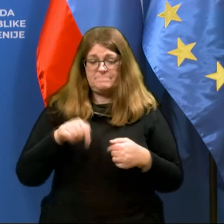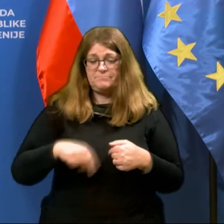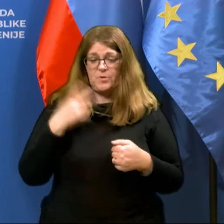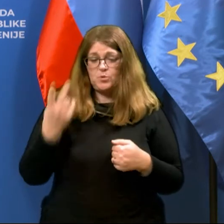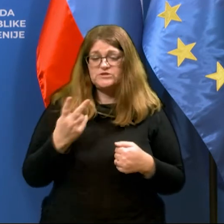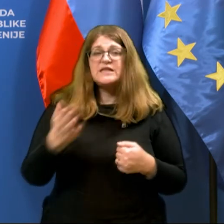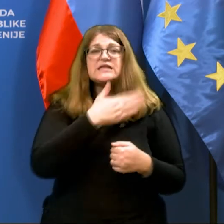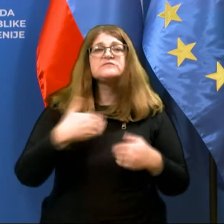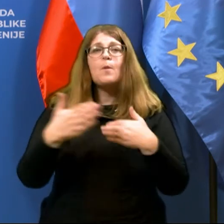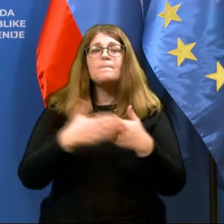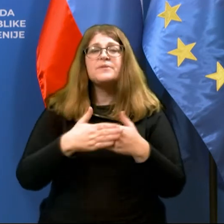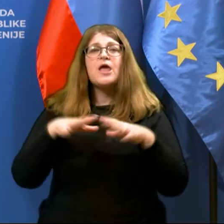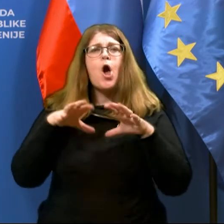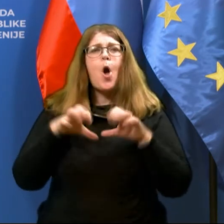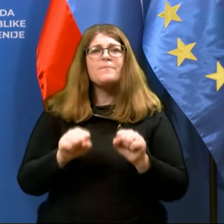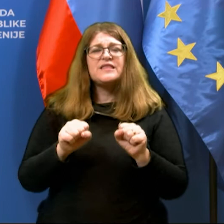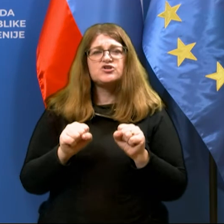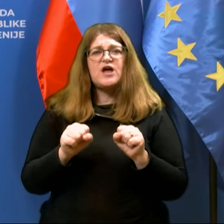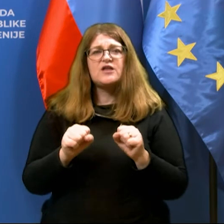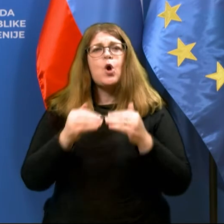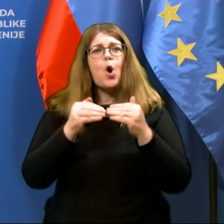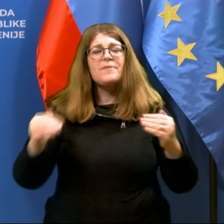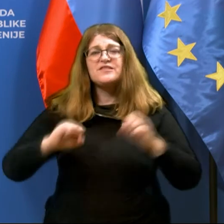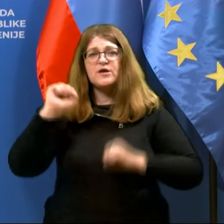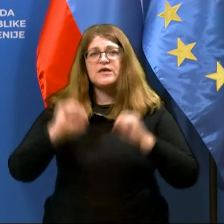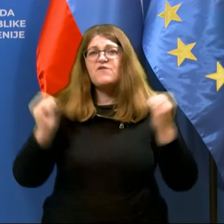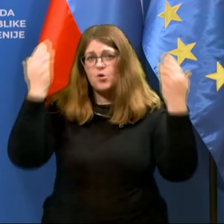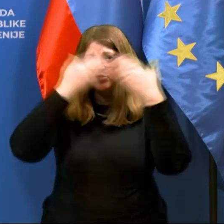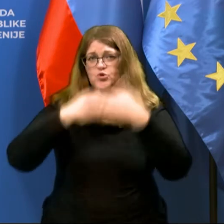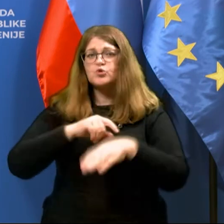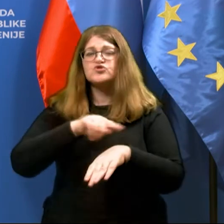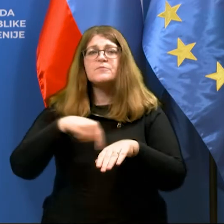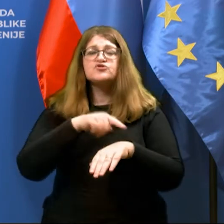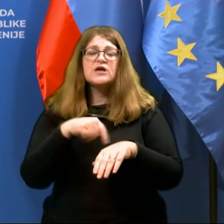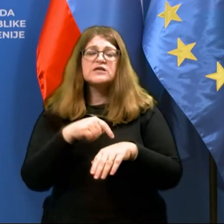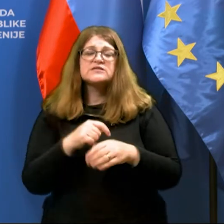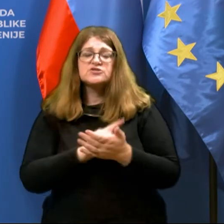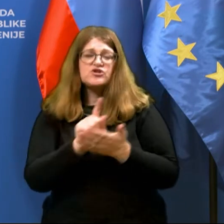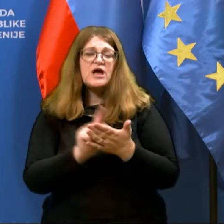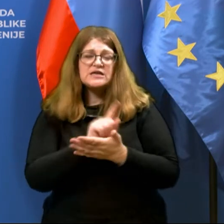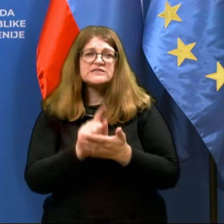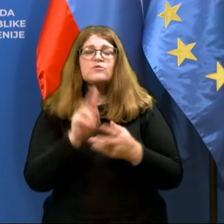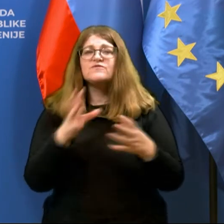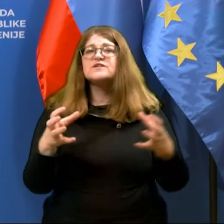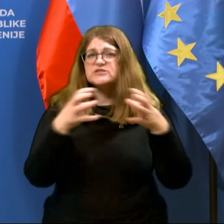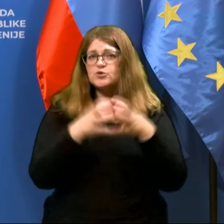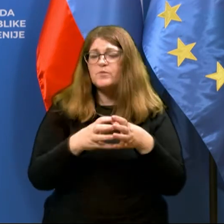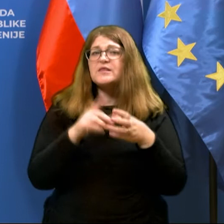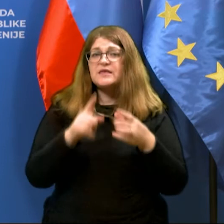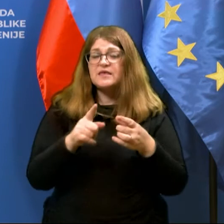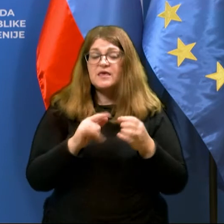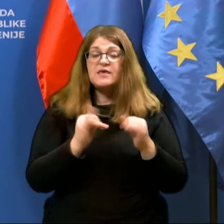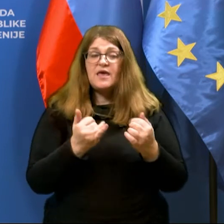obdržanju omejitev givanja v nočnem času v skupini, ki je